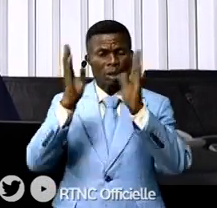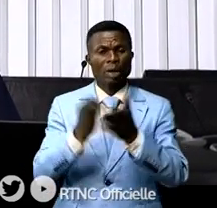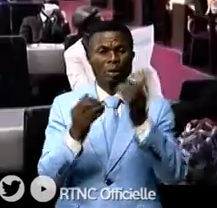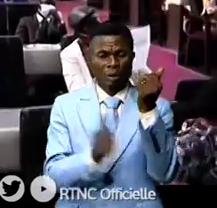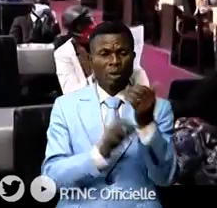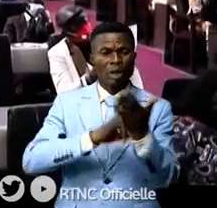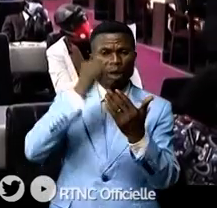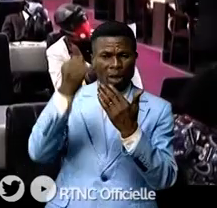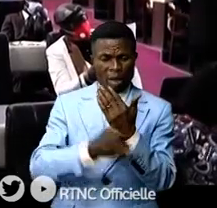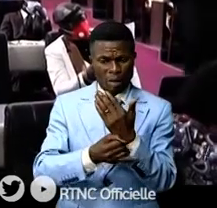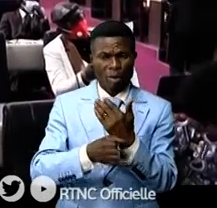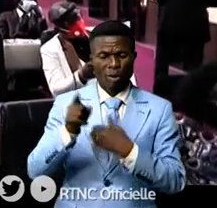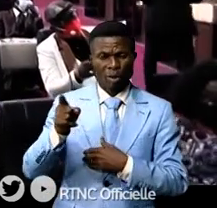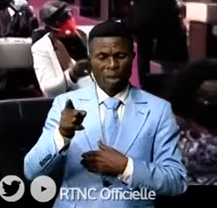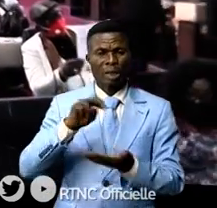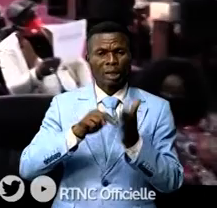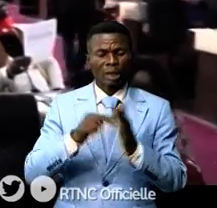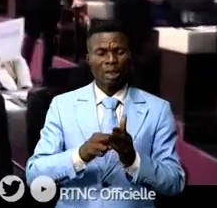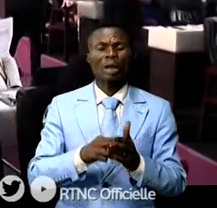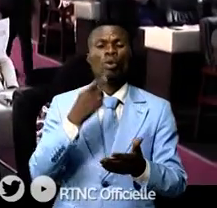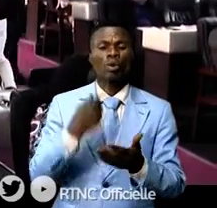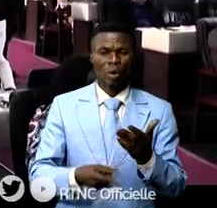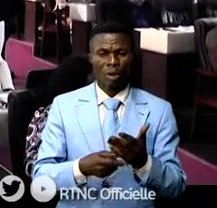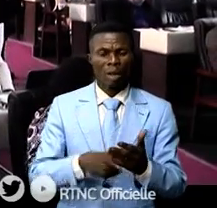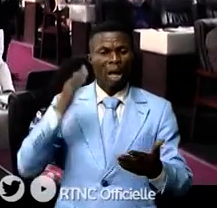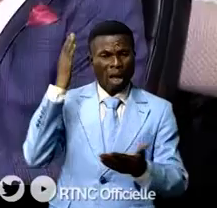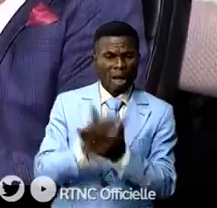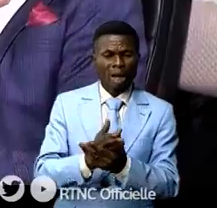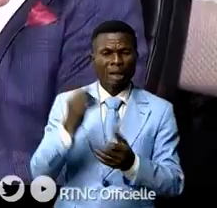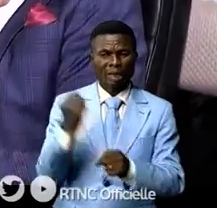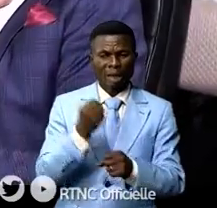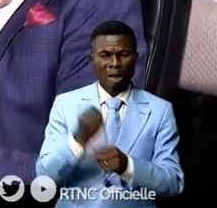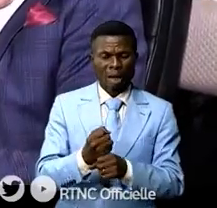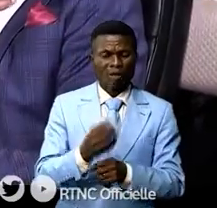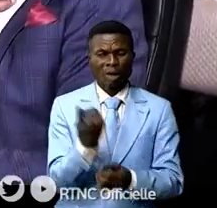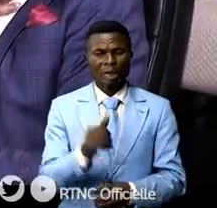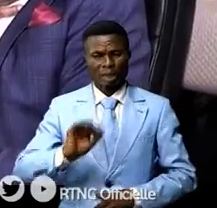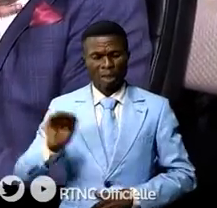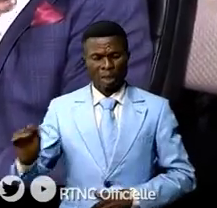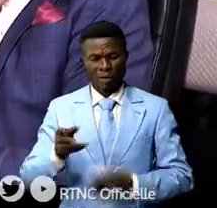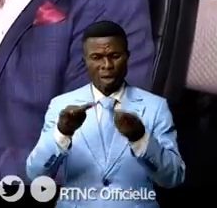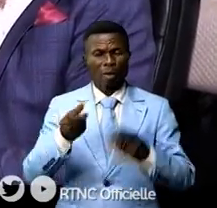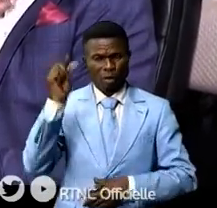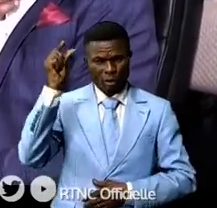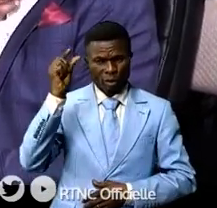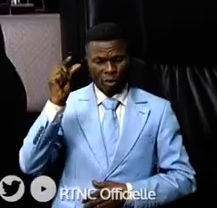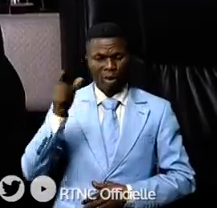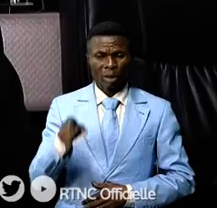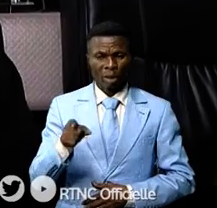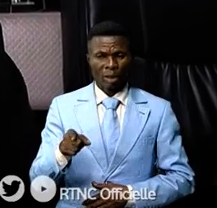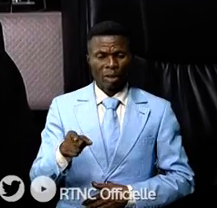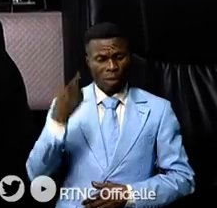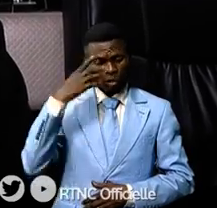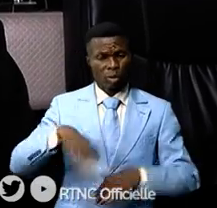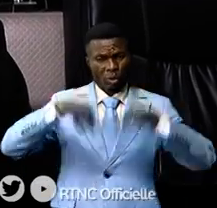les projets Coteco qui veut dire tout simplement combattre le travail des enfants dans les chaînes d'approvisionnement des cobalts pour